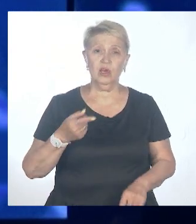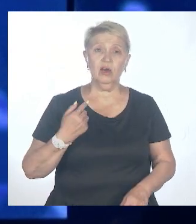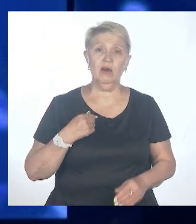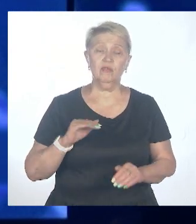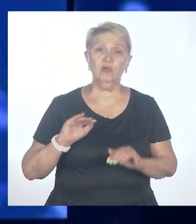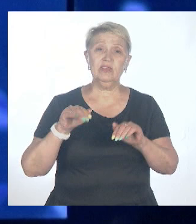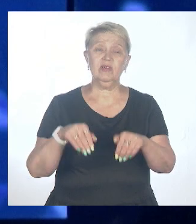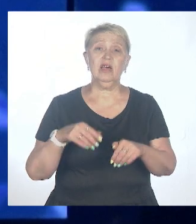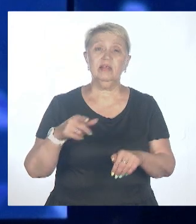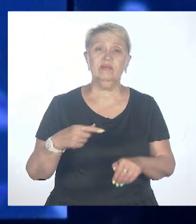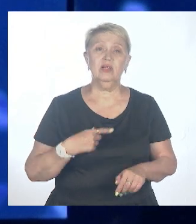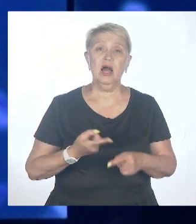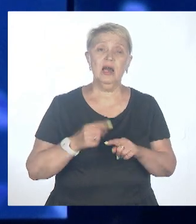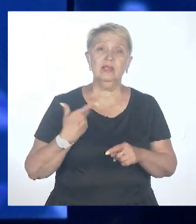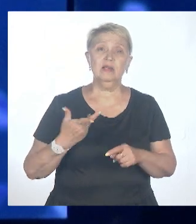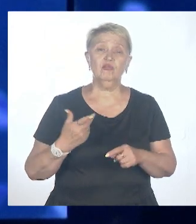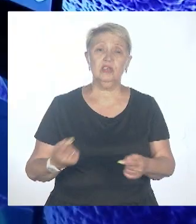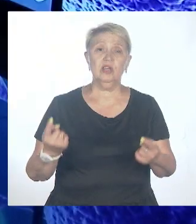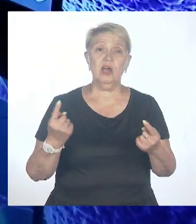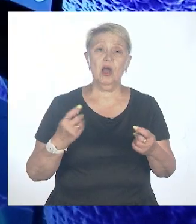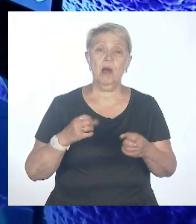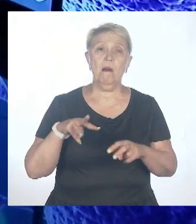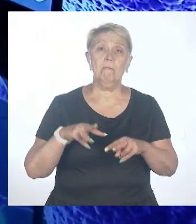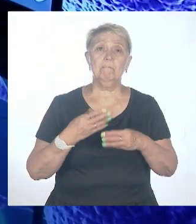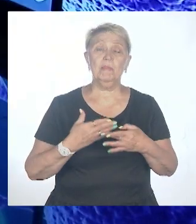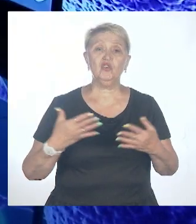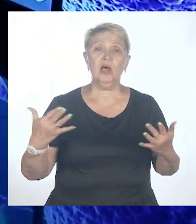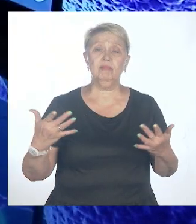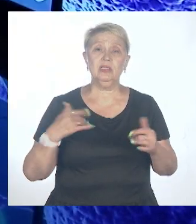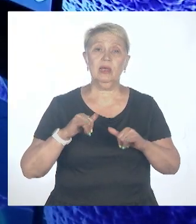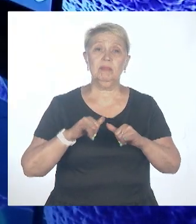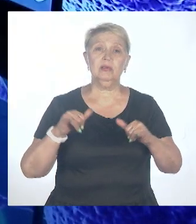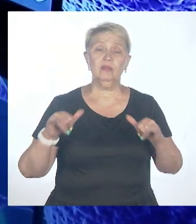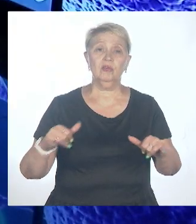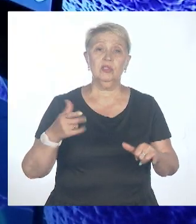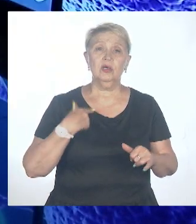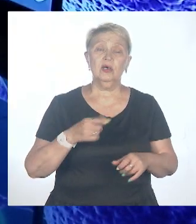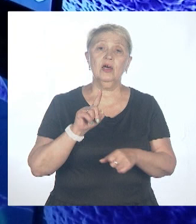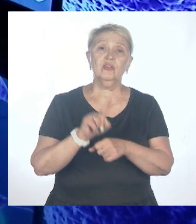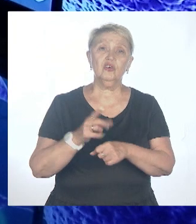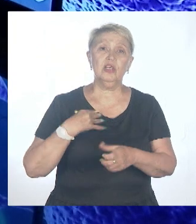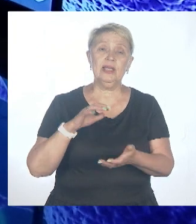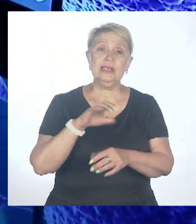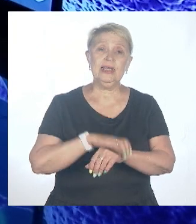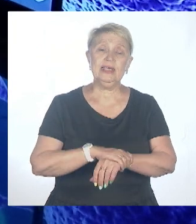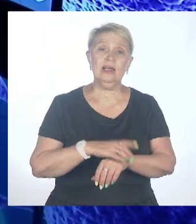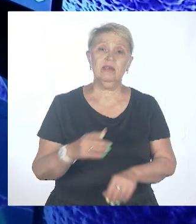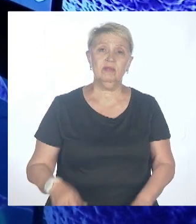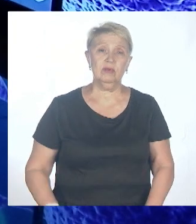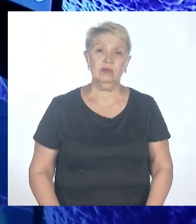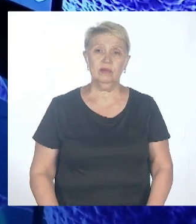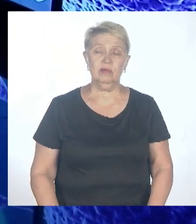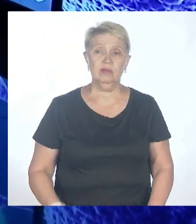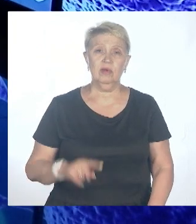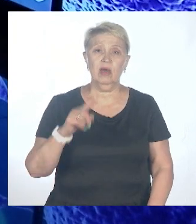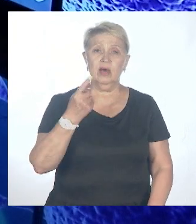это вот эта масштабность и распространенность. Масштабность и распространенность должна затрагивать минимум две страны в одном регионе ВОЗ, и как минимум одну